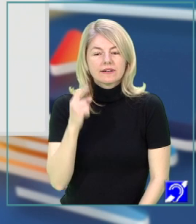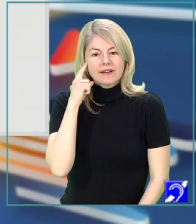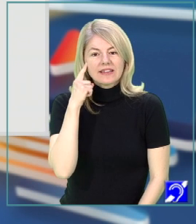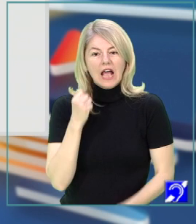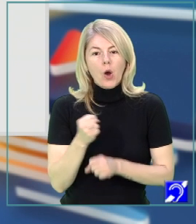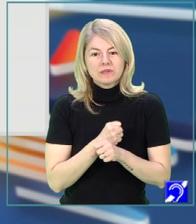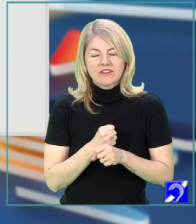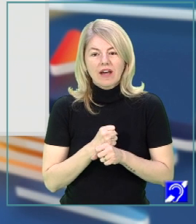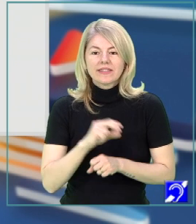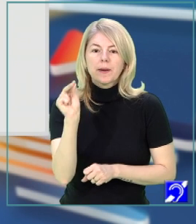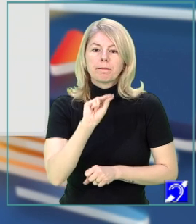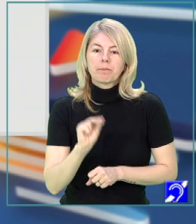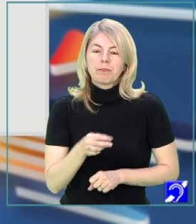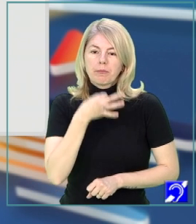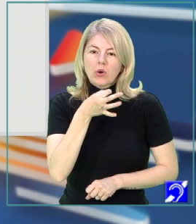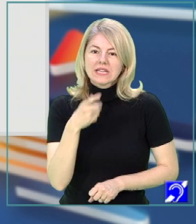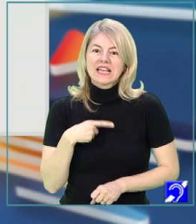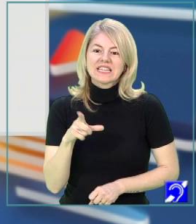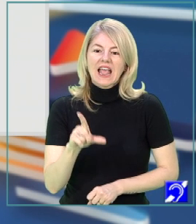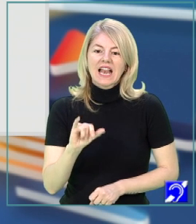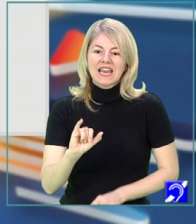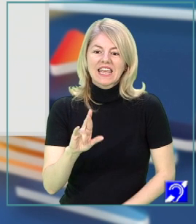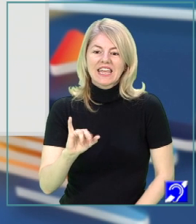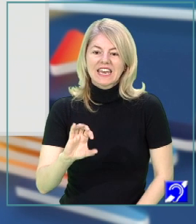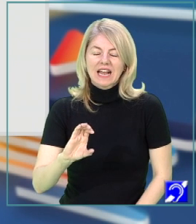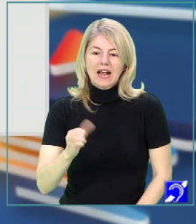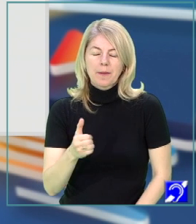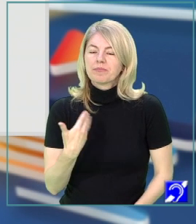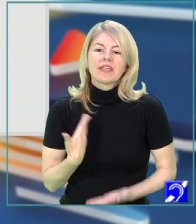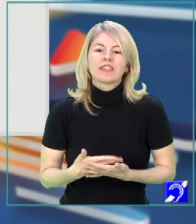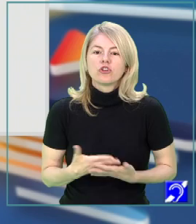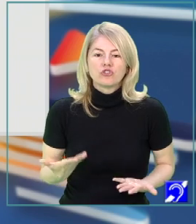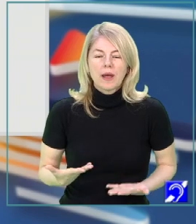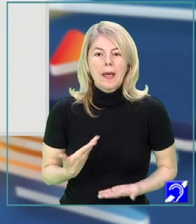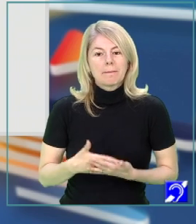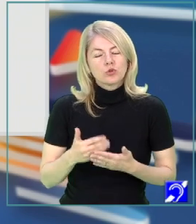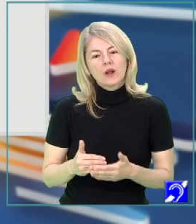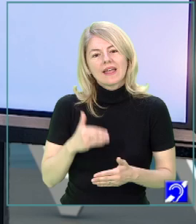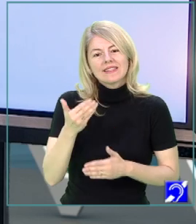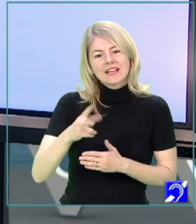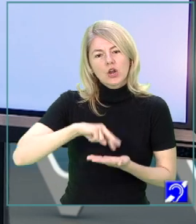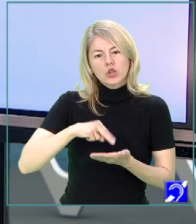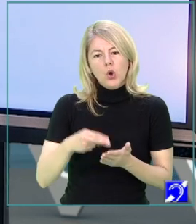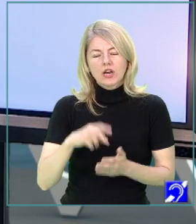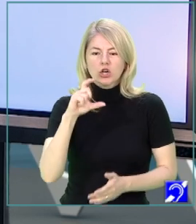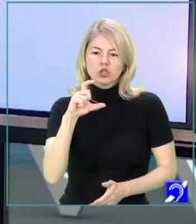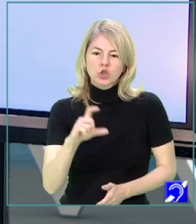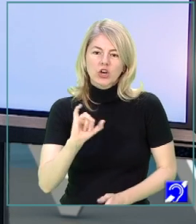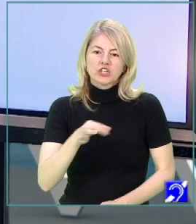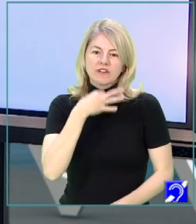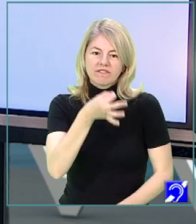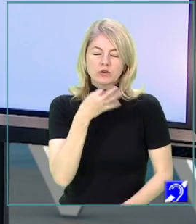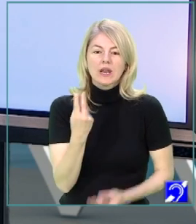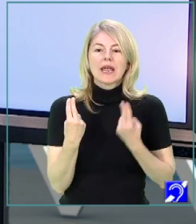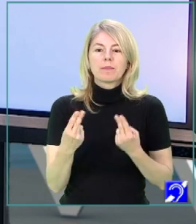observat că textul este o creație lirică, nu? De ce? Pentru că, dincolo de organizarea în strofe și versuri,